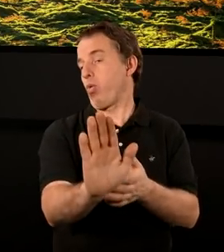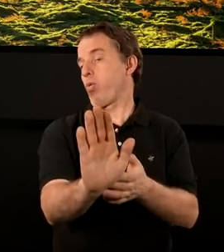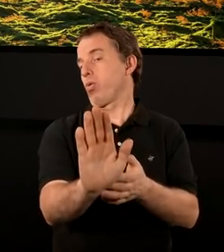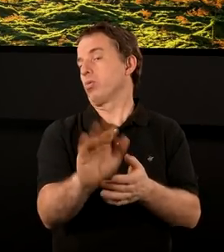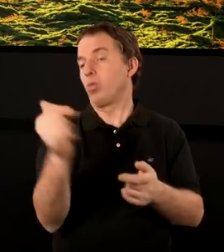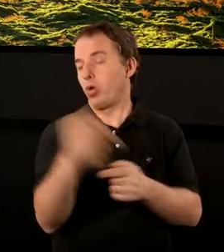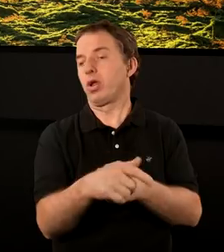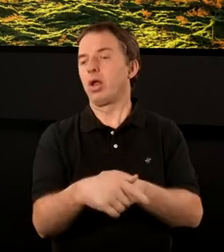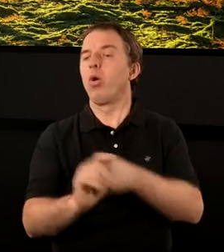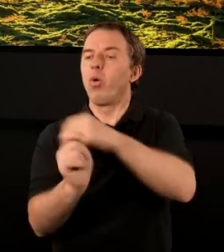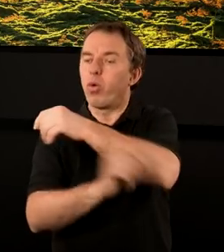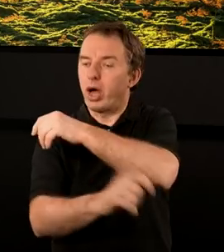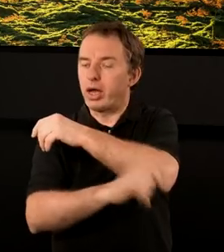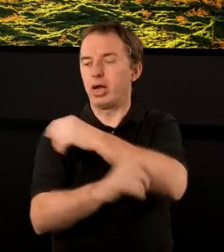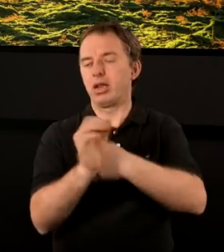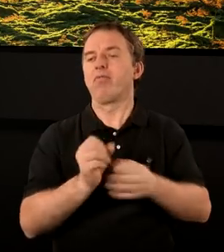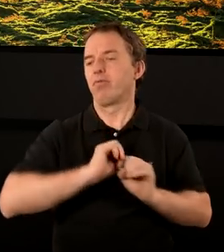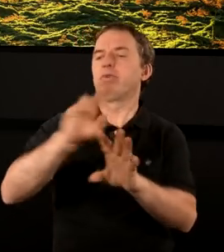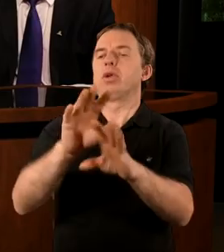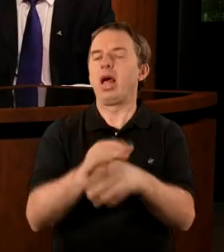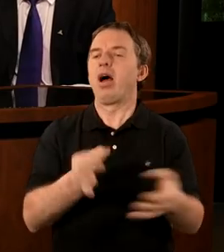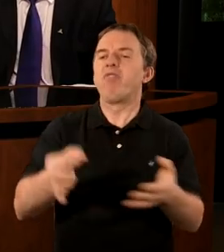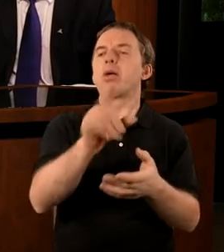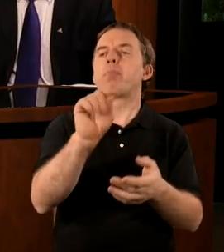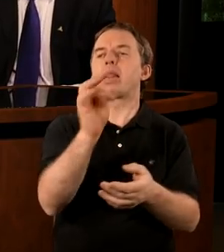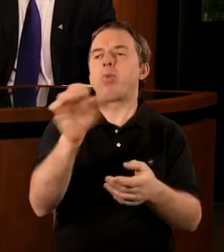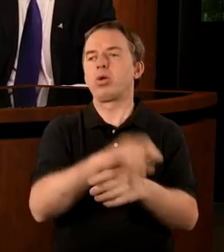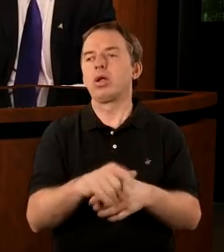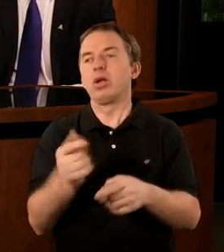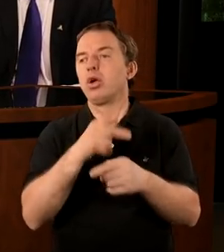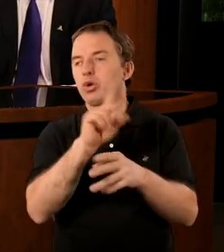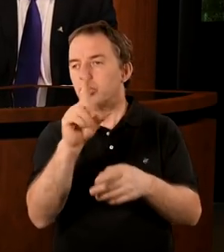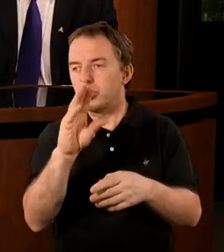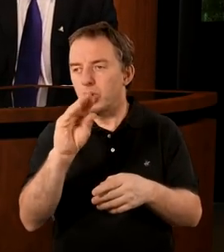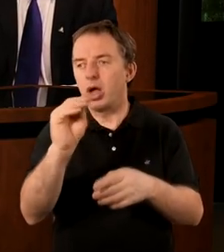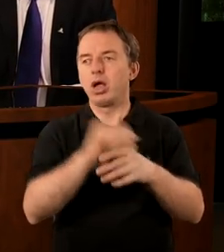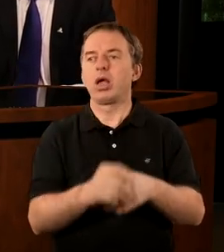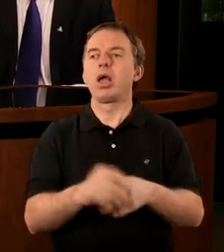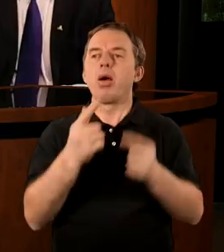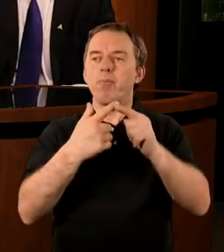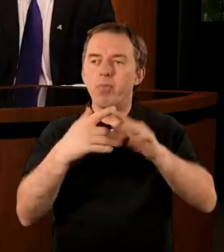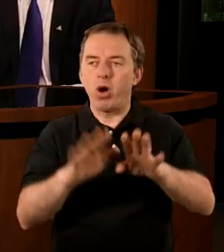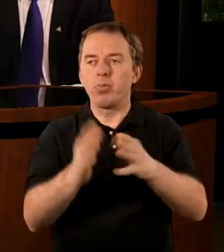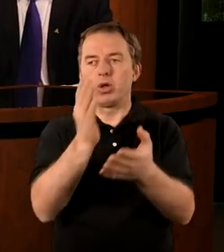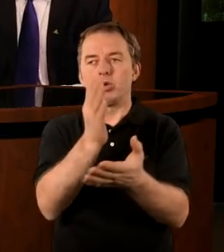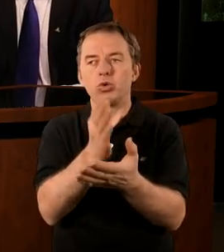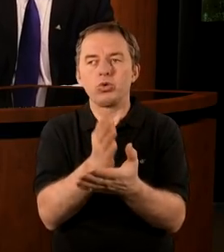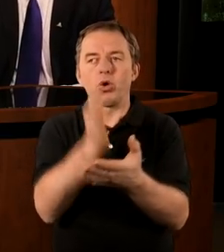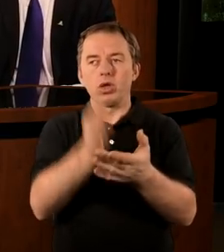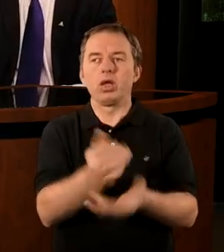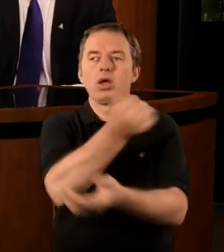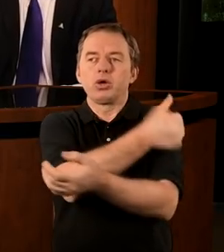na to, żeby zostać w taki sposób ukarany? W jakimś sensie tak? że w moment, kiedy już